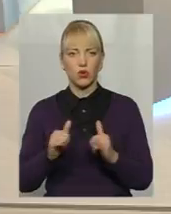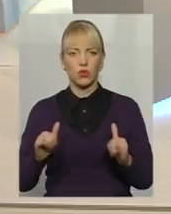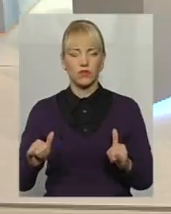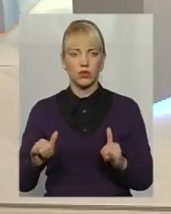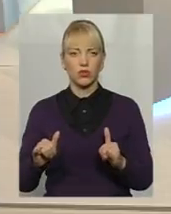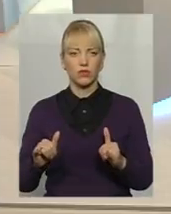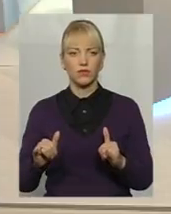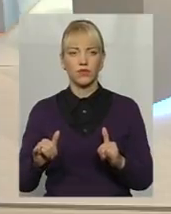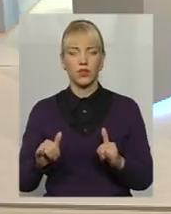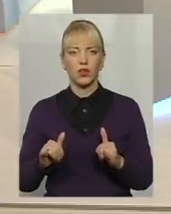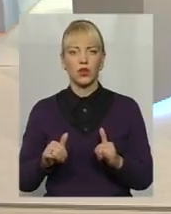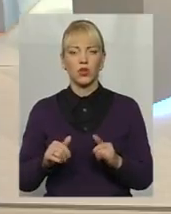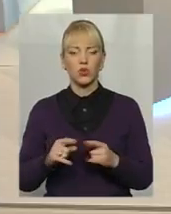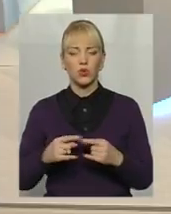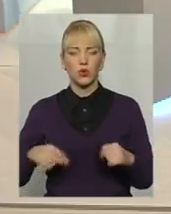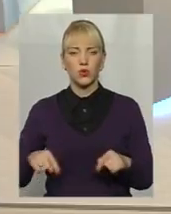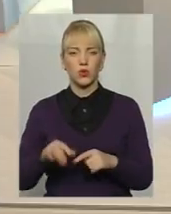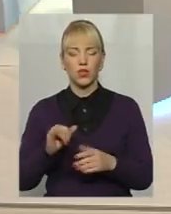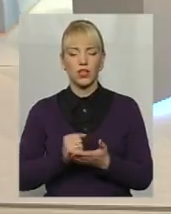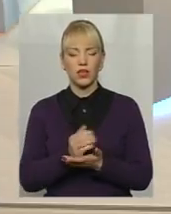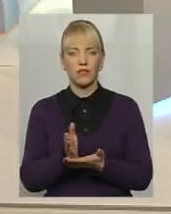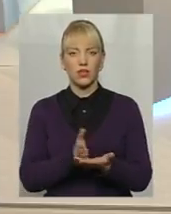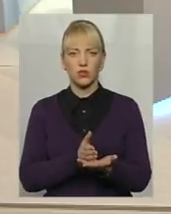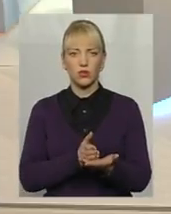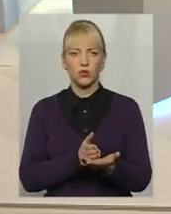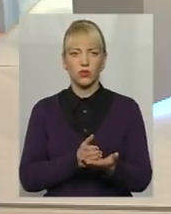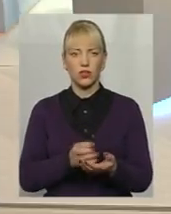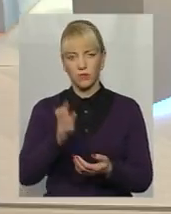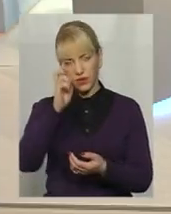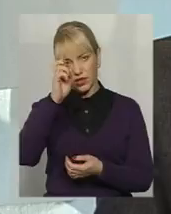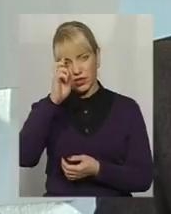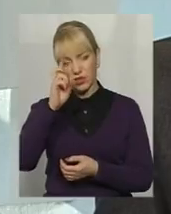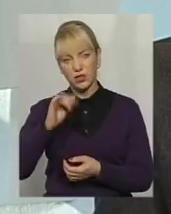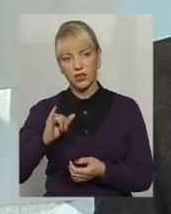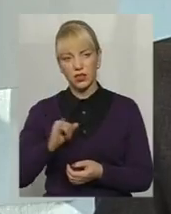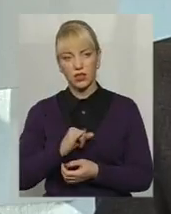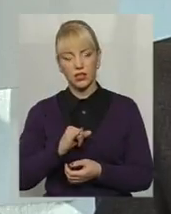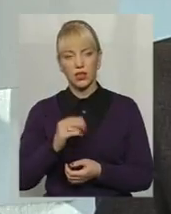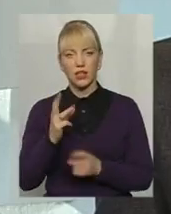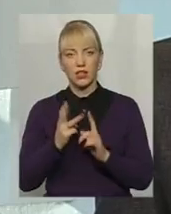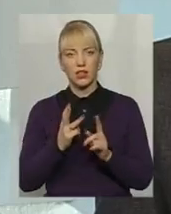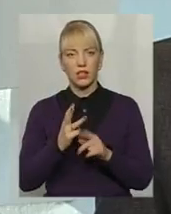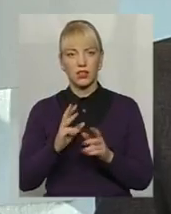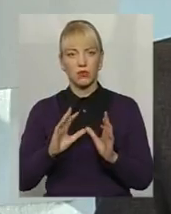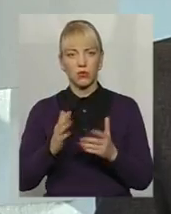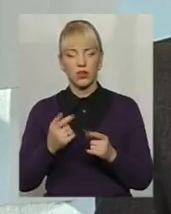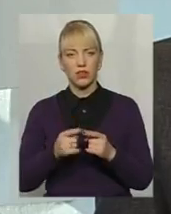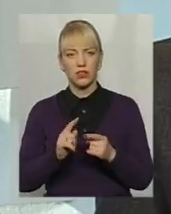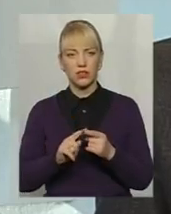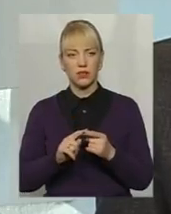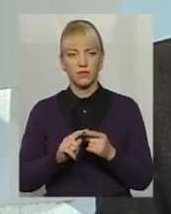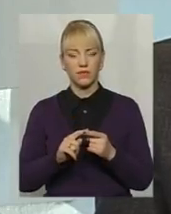структури і інфраструктури країни. І третій момент, він